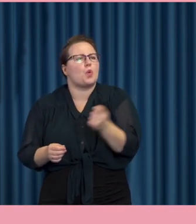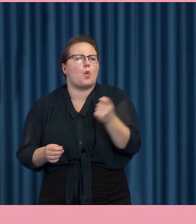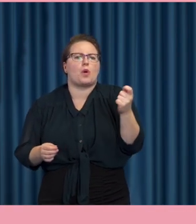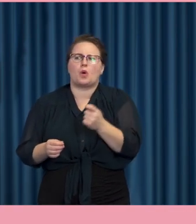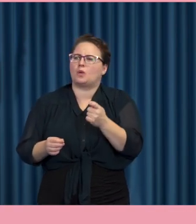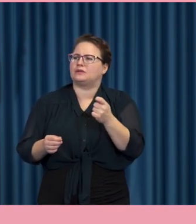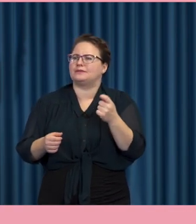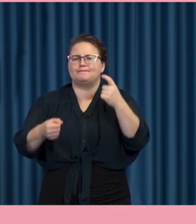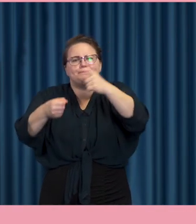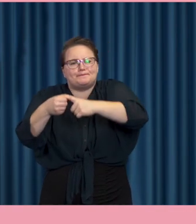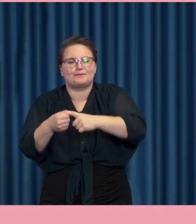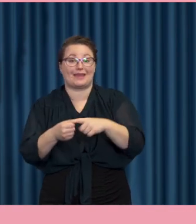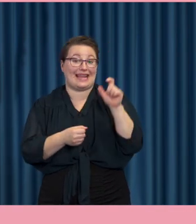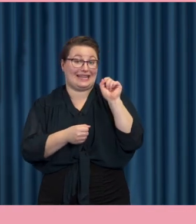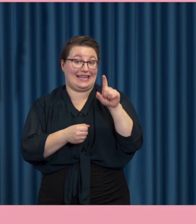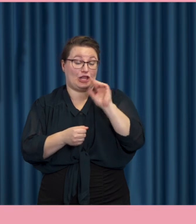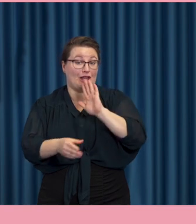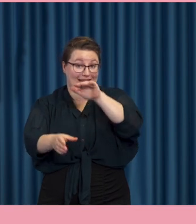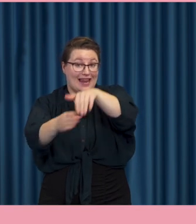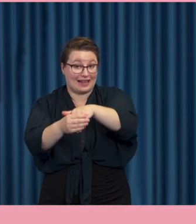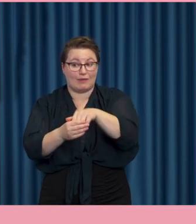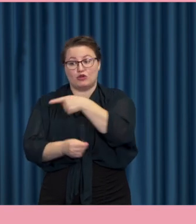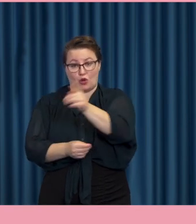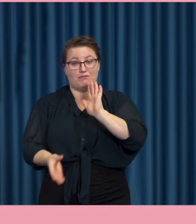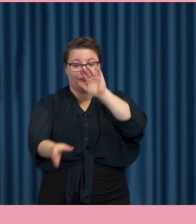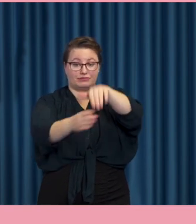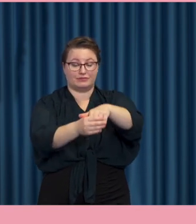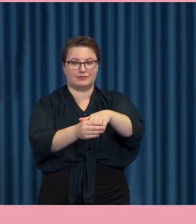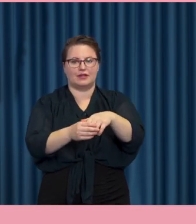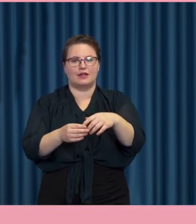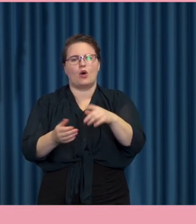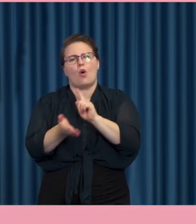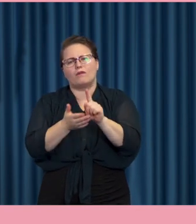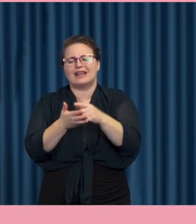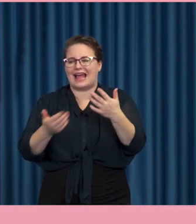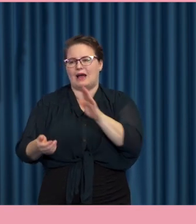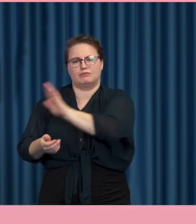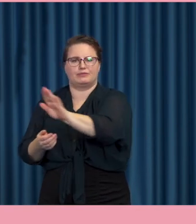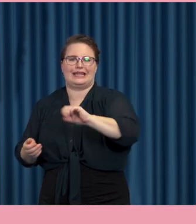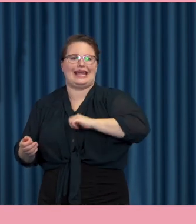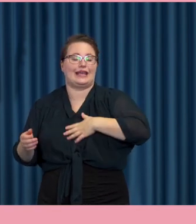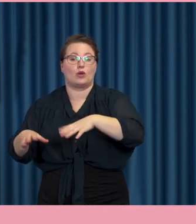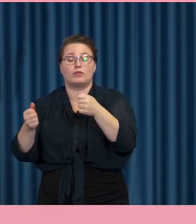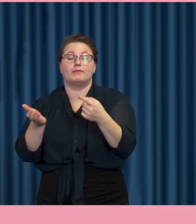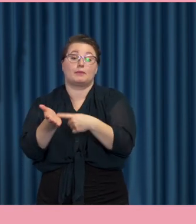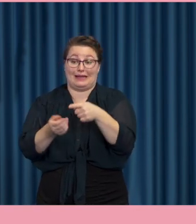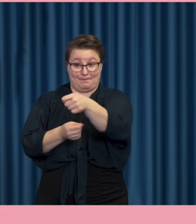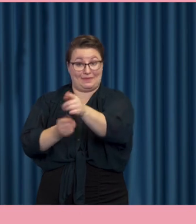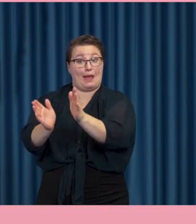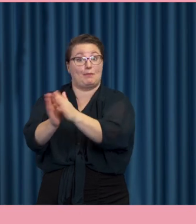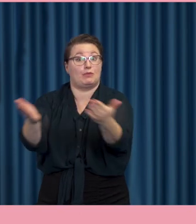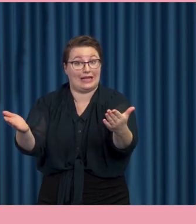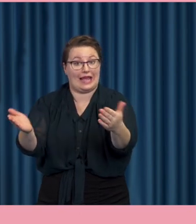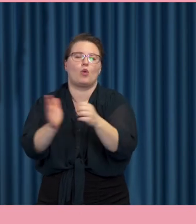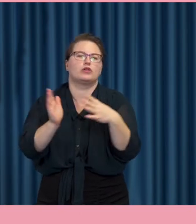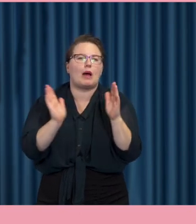delaktighet. Och det gör de ju inom sina befintliga uppdrag oftast. Biblioteken gör det